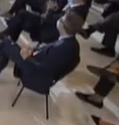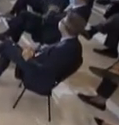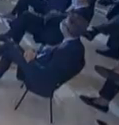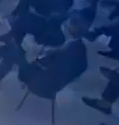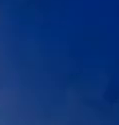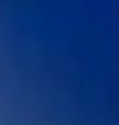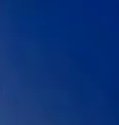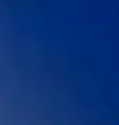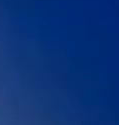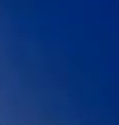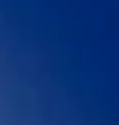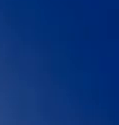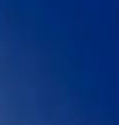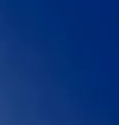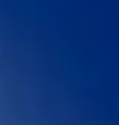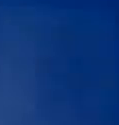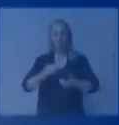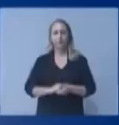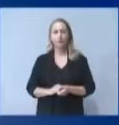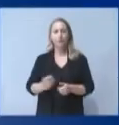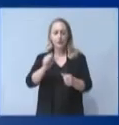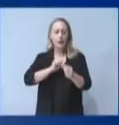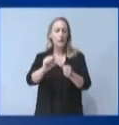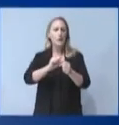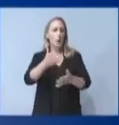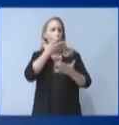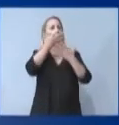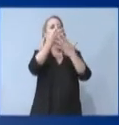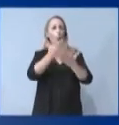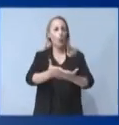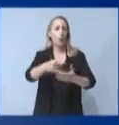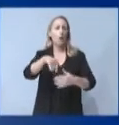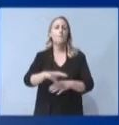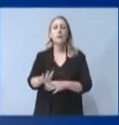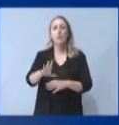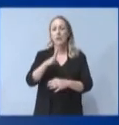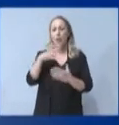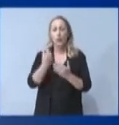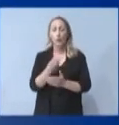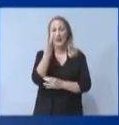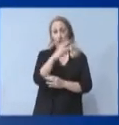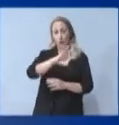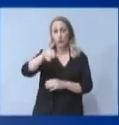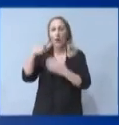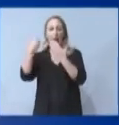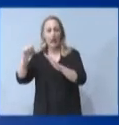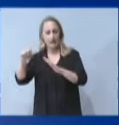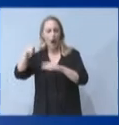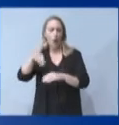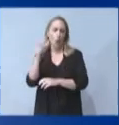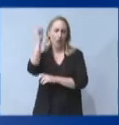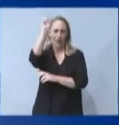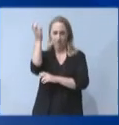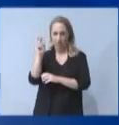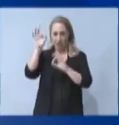Για παράδειγμα, το μηνιαίο κόστος για κατανάλωση από 300 έως 600 κιλοβατώρες, όσα δηλαδή